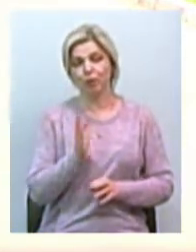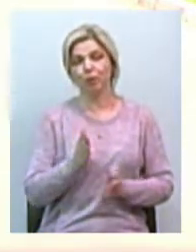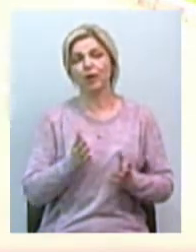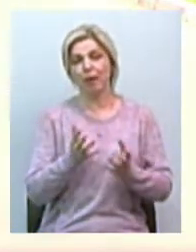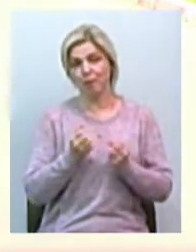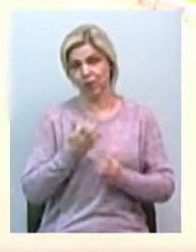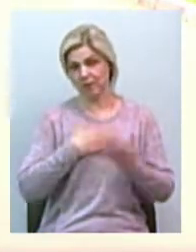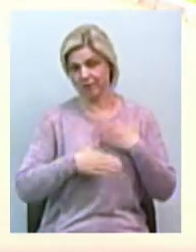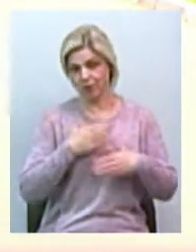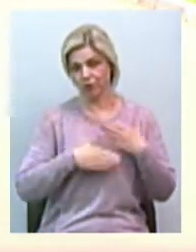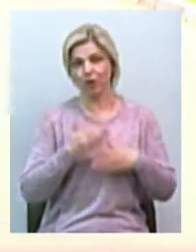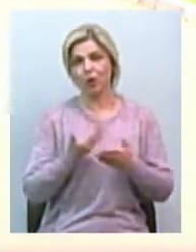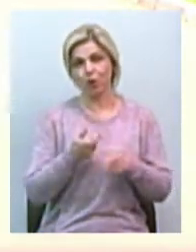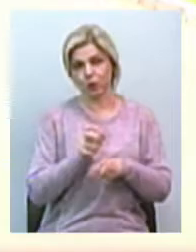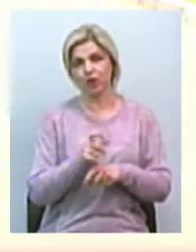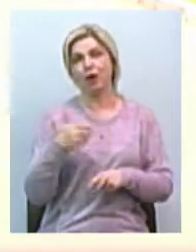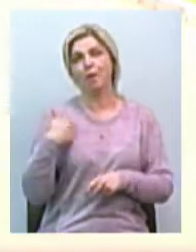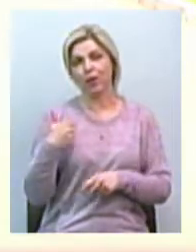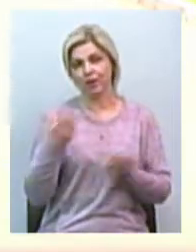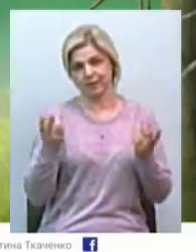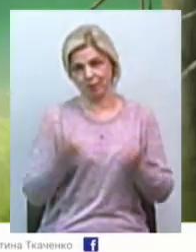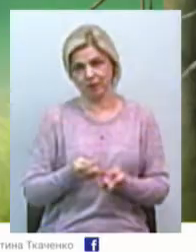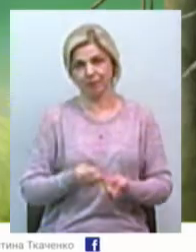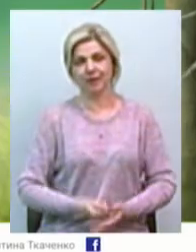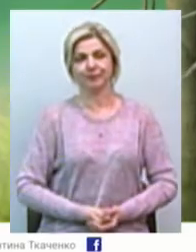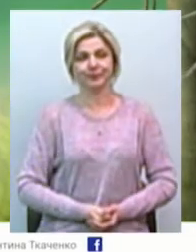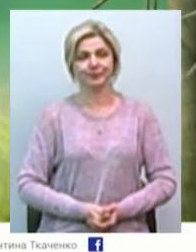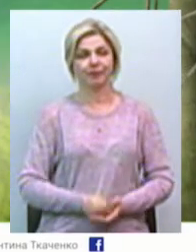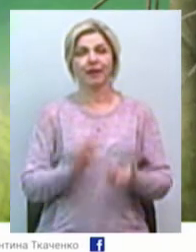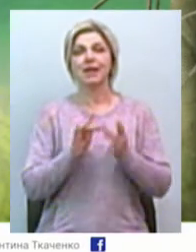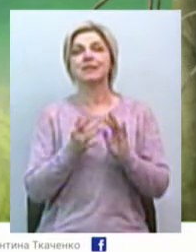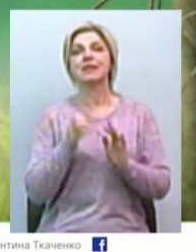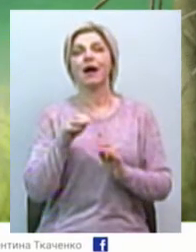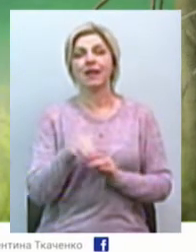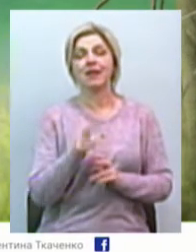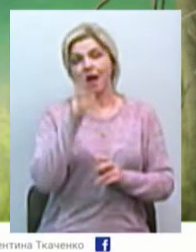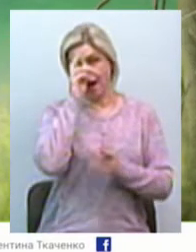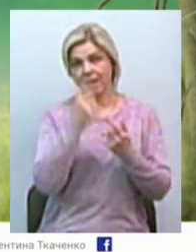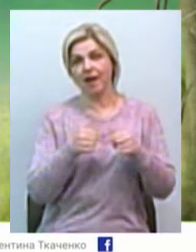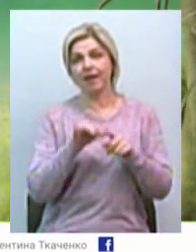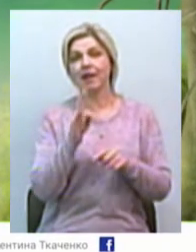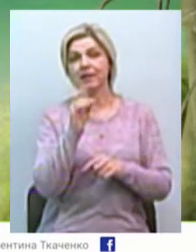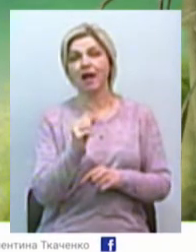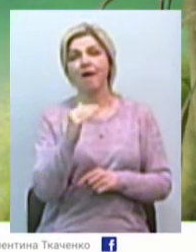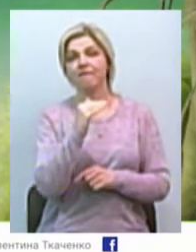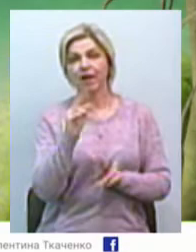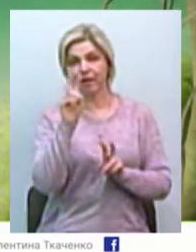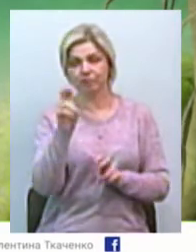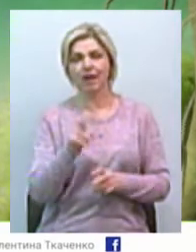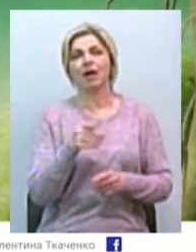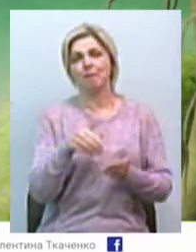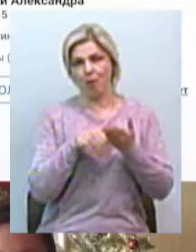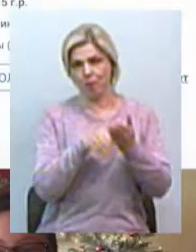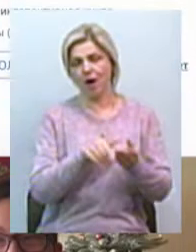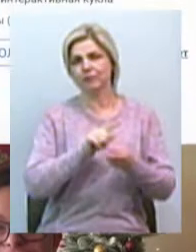задоволення. Дуже корисний і дуже потрібний». Сайт «Країна Фей» дає можливість небайдужим дорослим стати справжнім